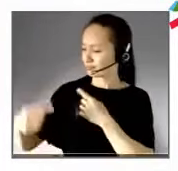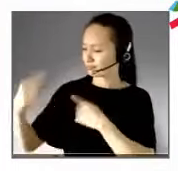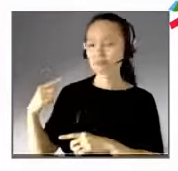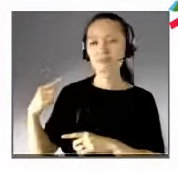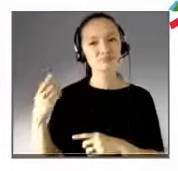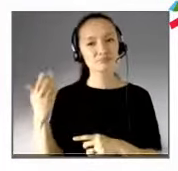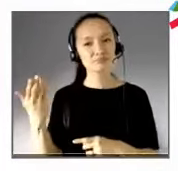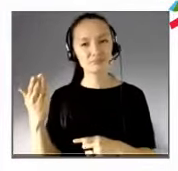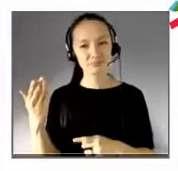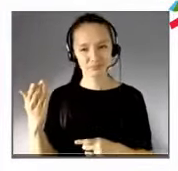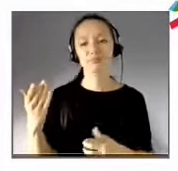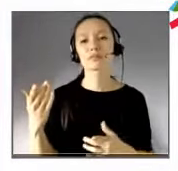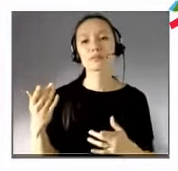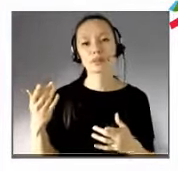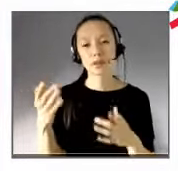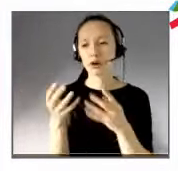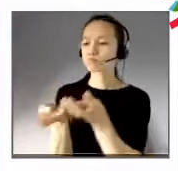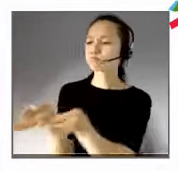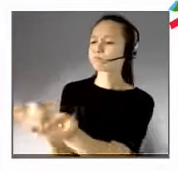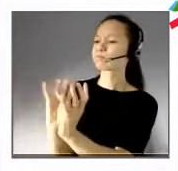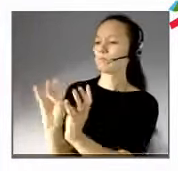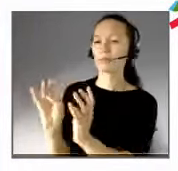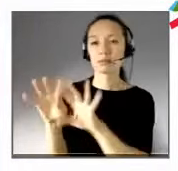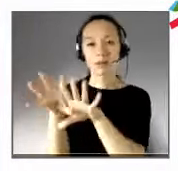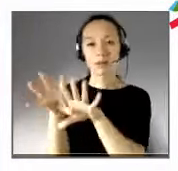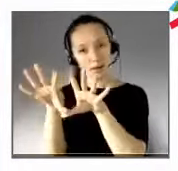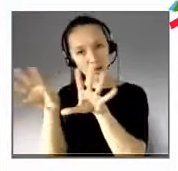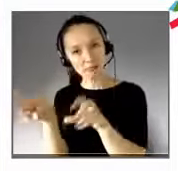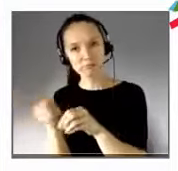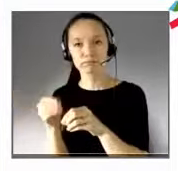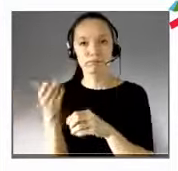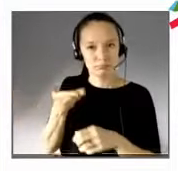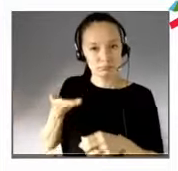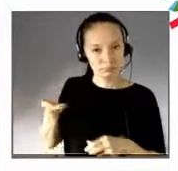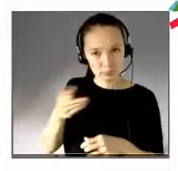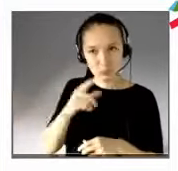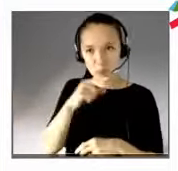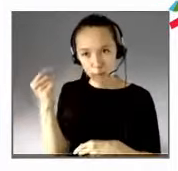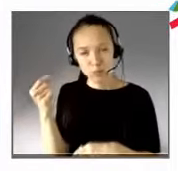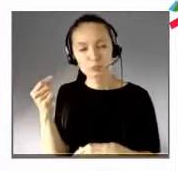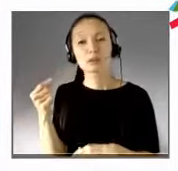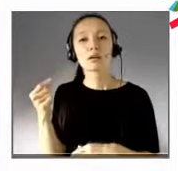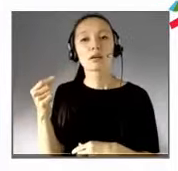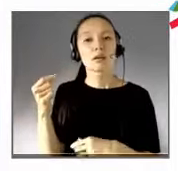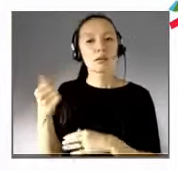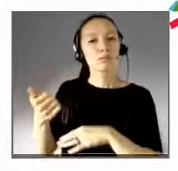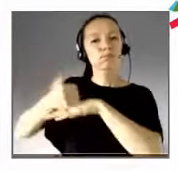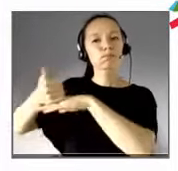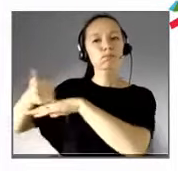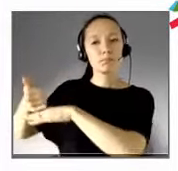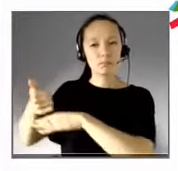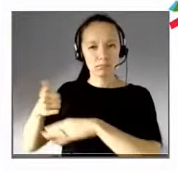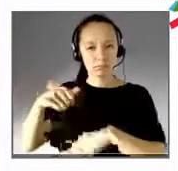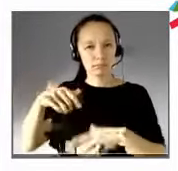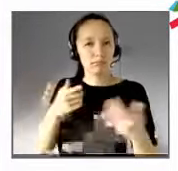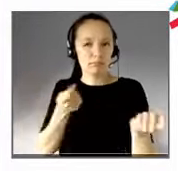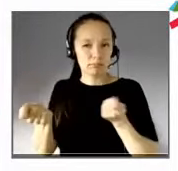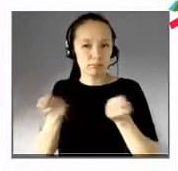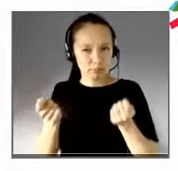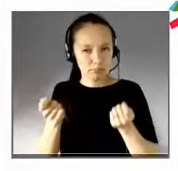des grandes entreprises inclusives. Il y a Emmanuel Faber de Danone, y a Alexandre Bompard de Carrefour,